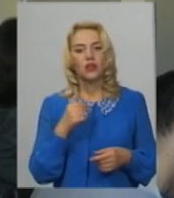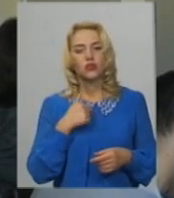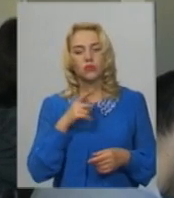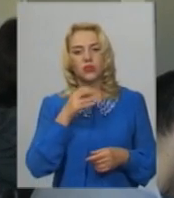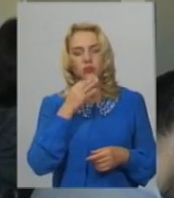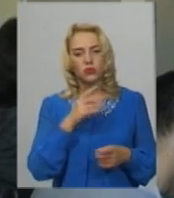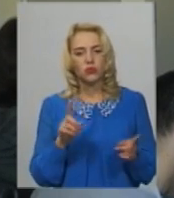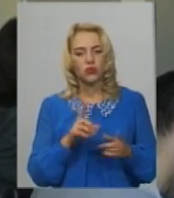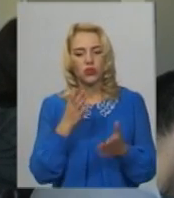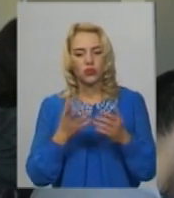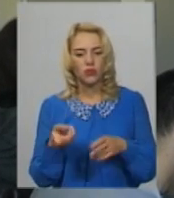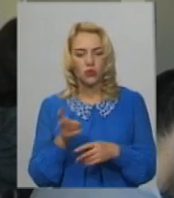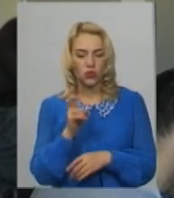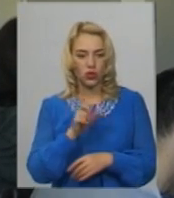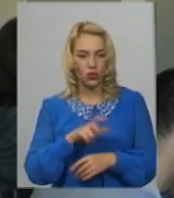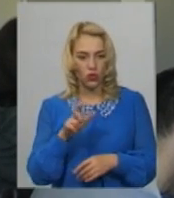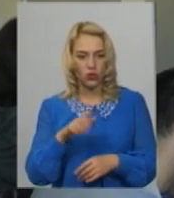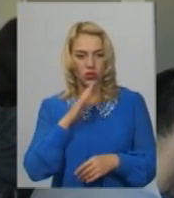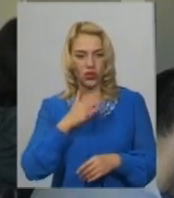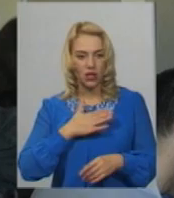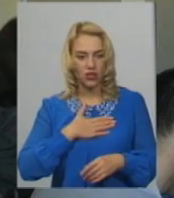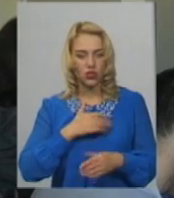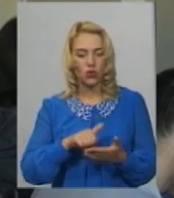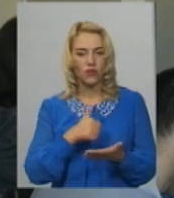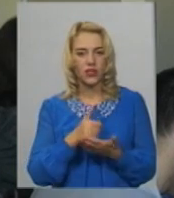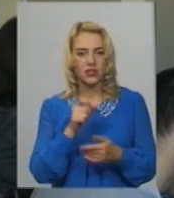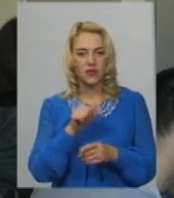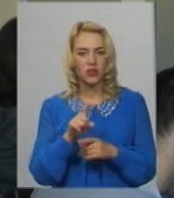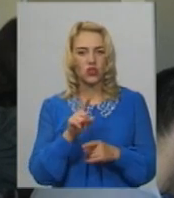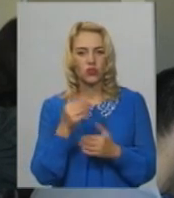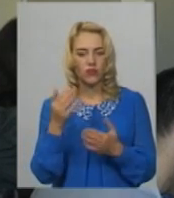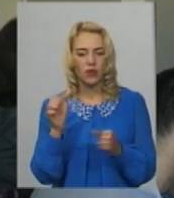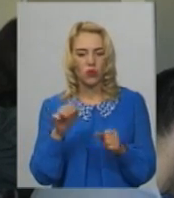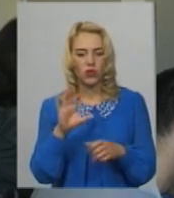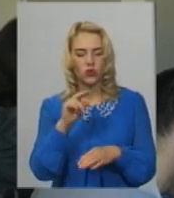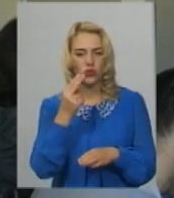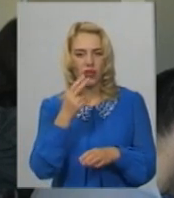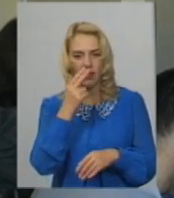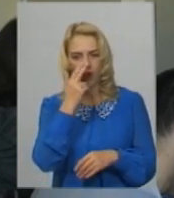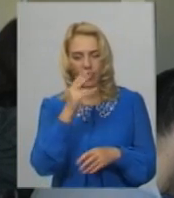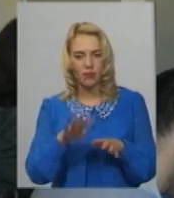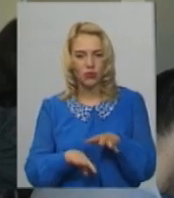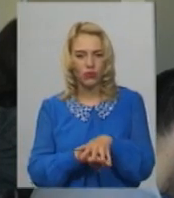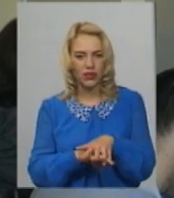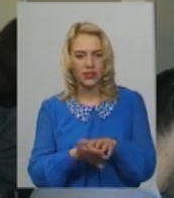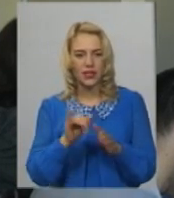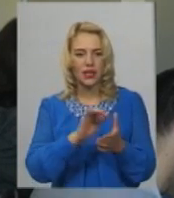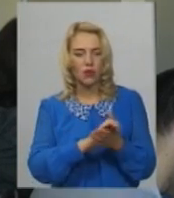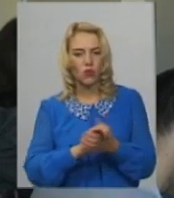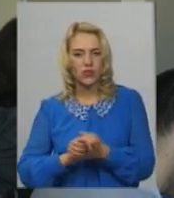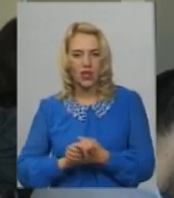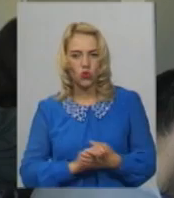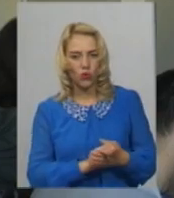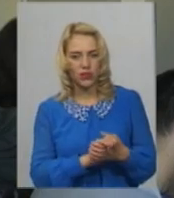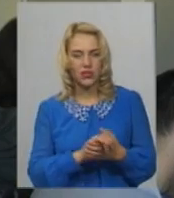коли приходять люди, наша ще теж головна задача, щоб вони могли соціально адаптуватися і якось перезнайомитися.